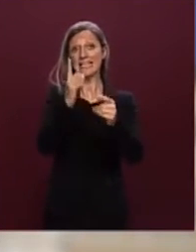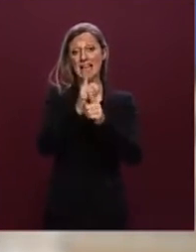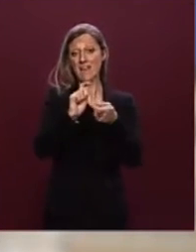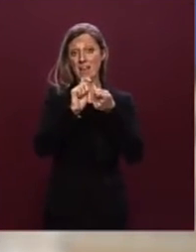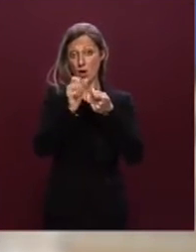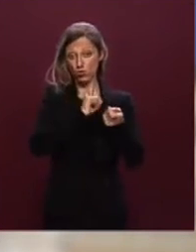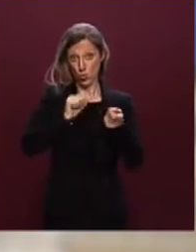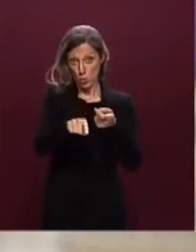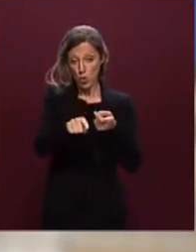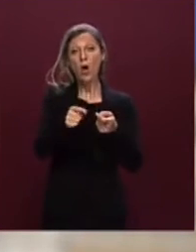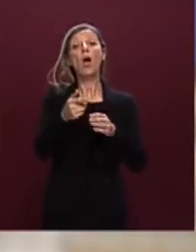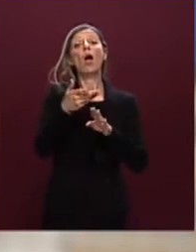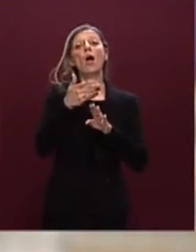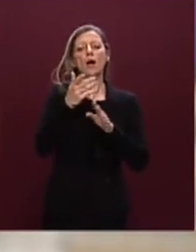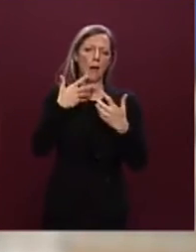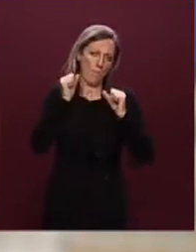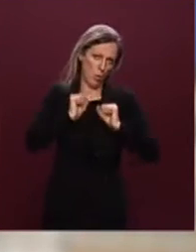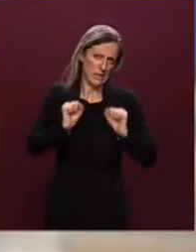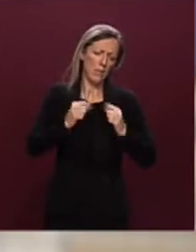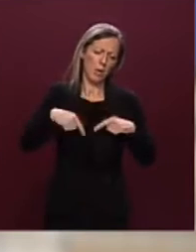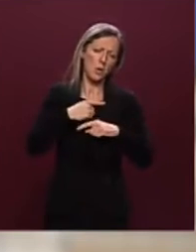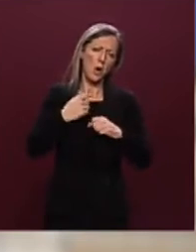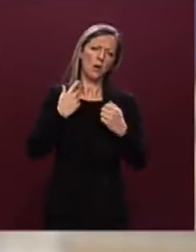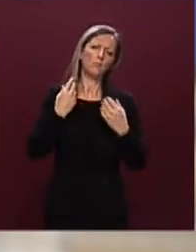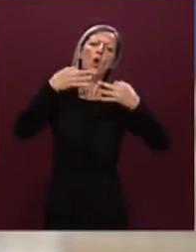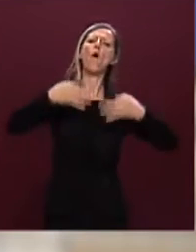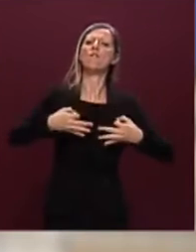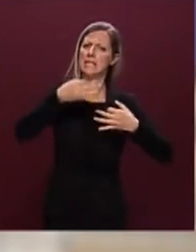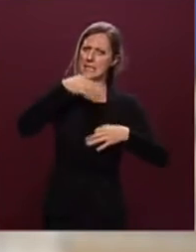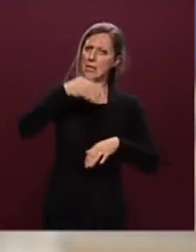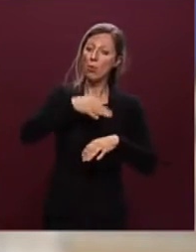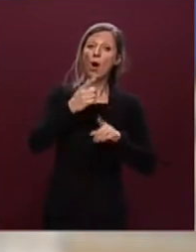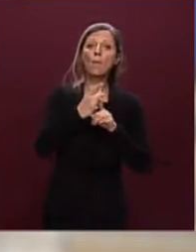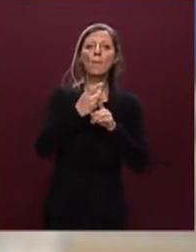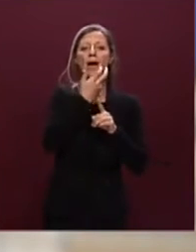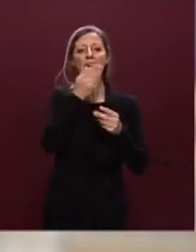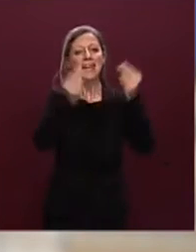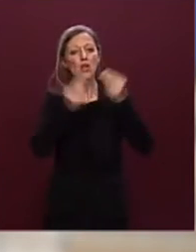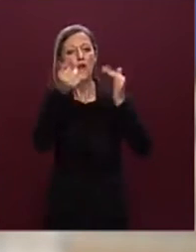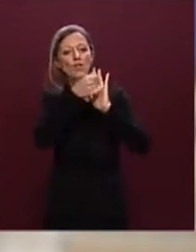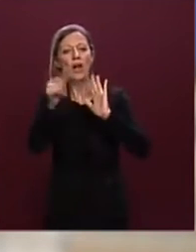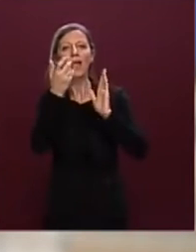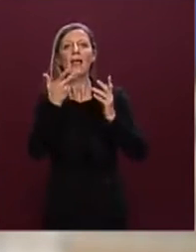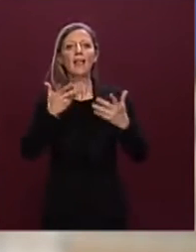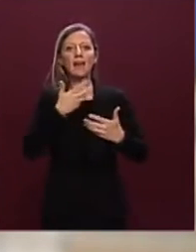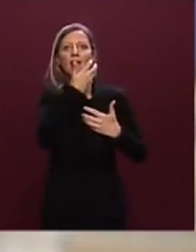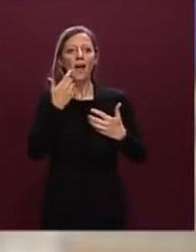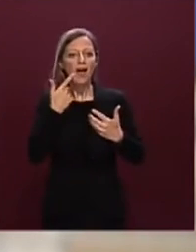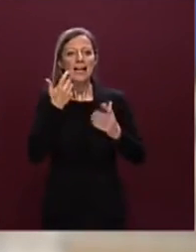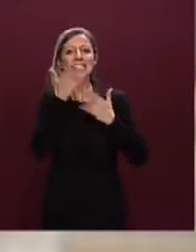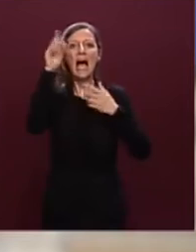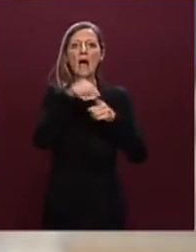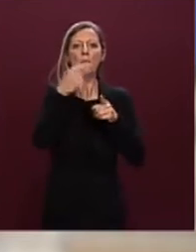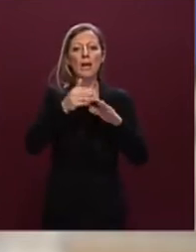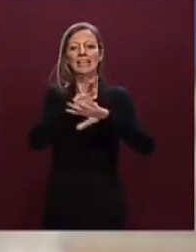sia possibile e noi siamo convinti che sia una strada percorribile per salvaguardare la rendicontazione finale e quindi poter salvaguardare gli